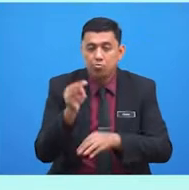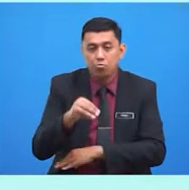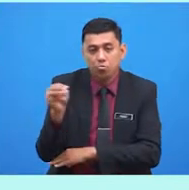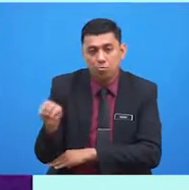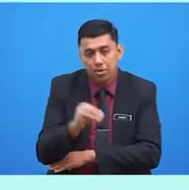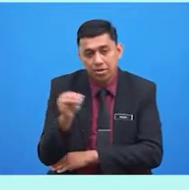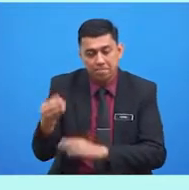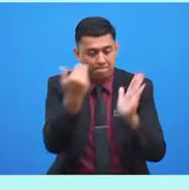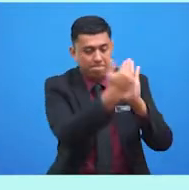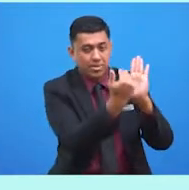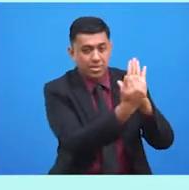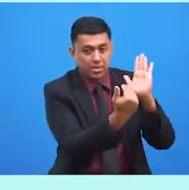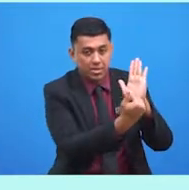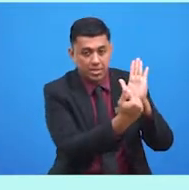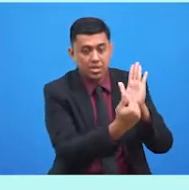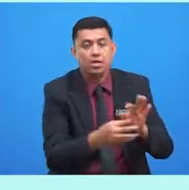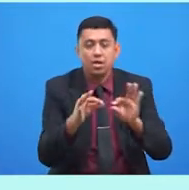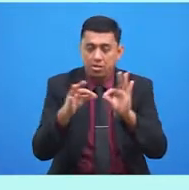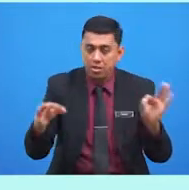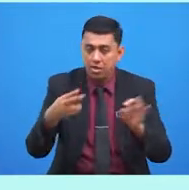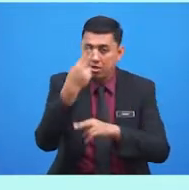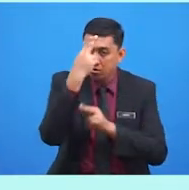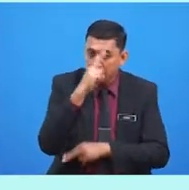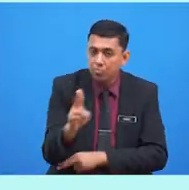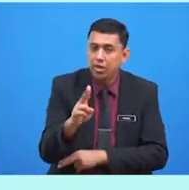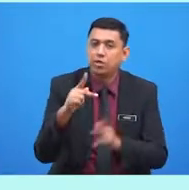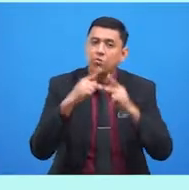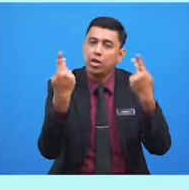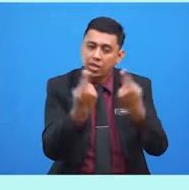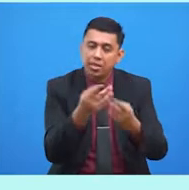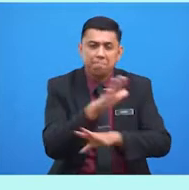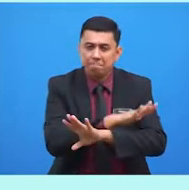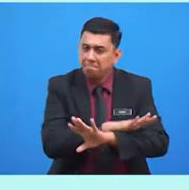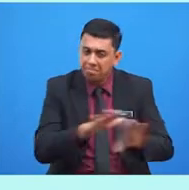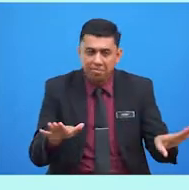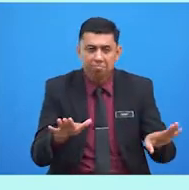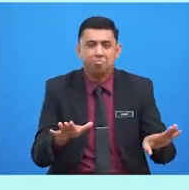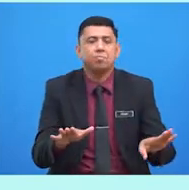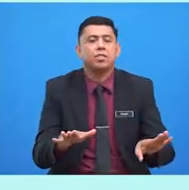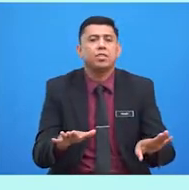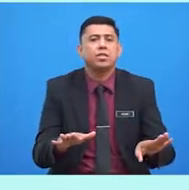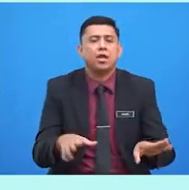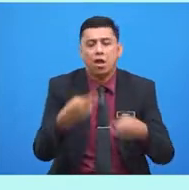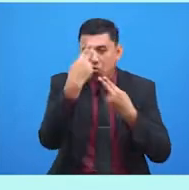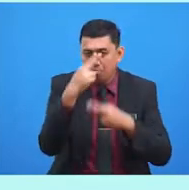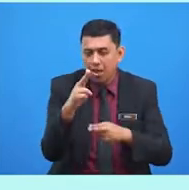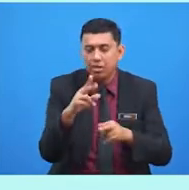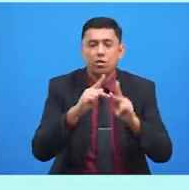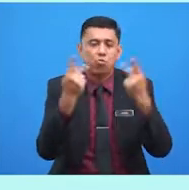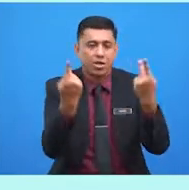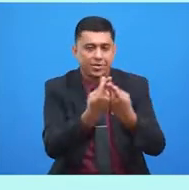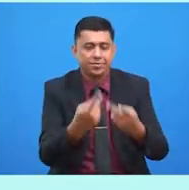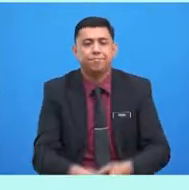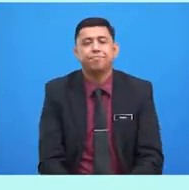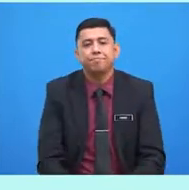menyenaraikan ayat hormat keluarga dan ayat yang tidak hormat